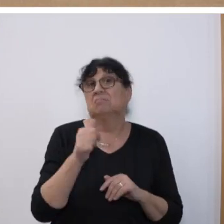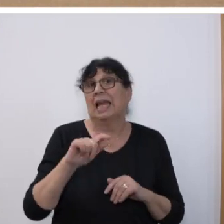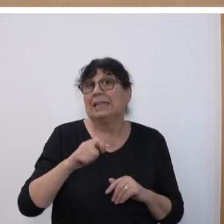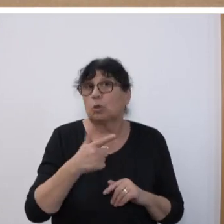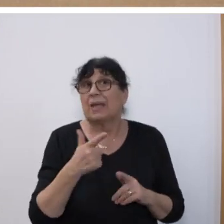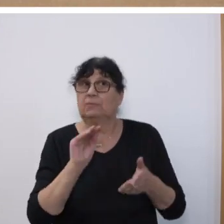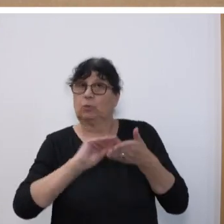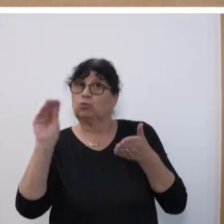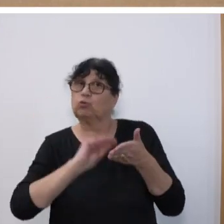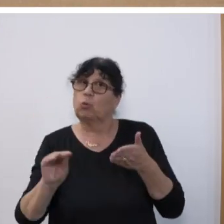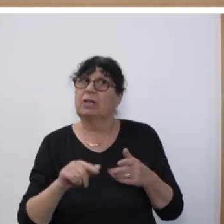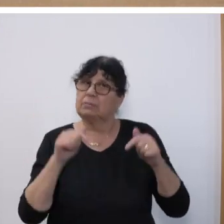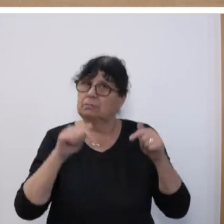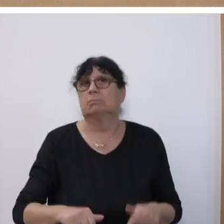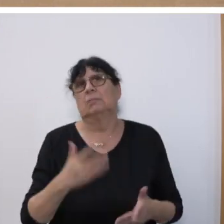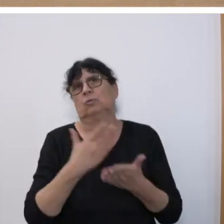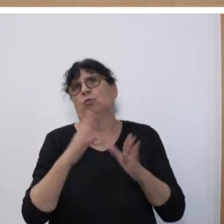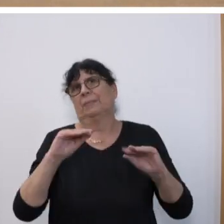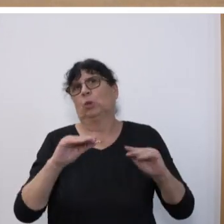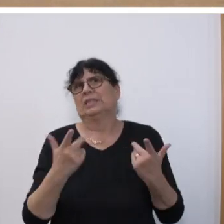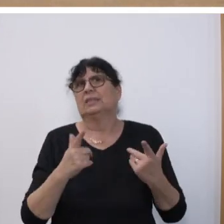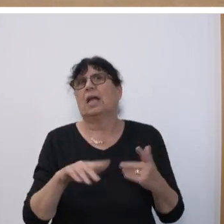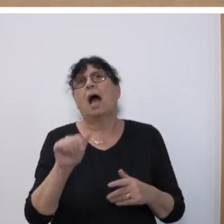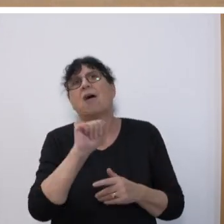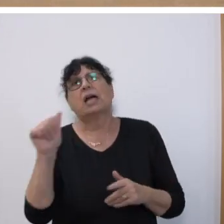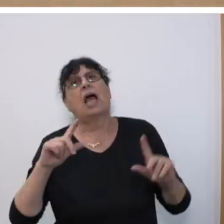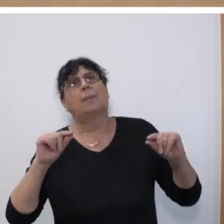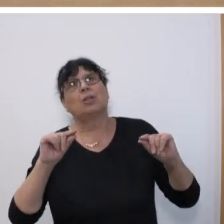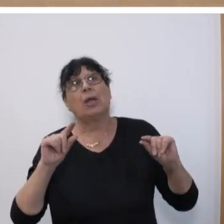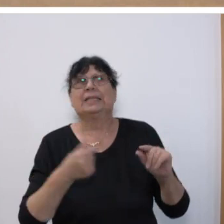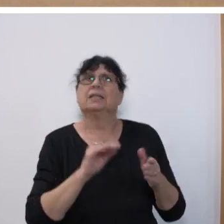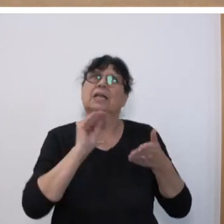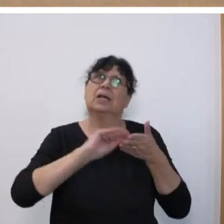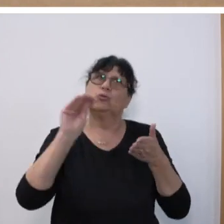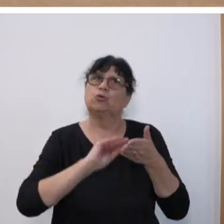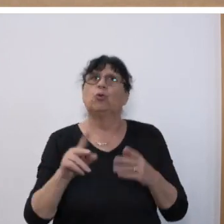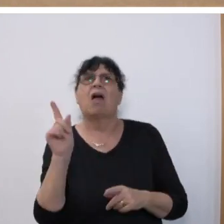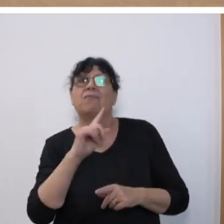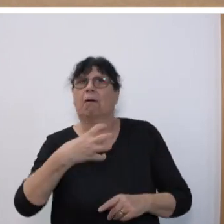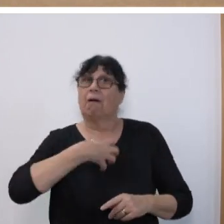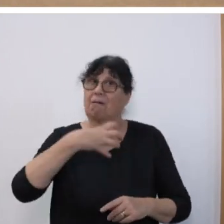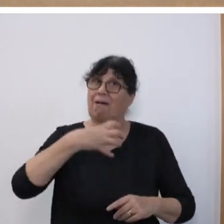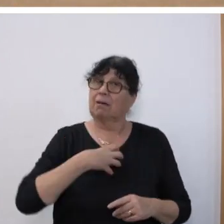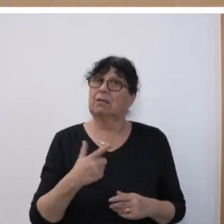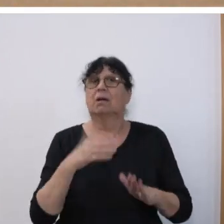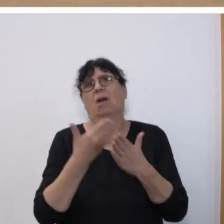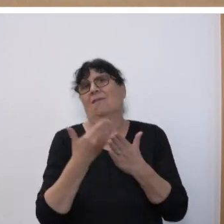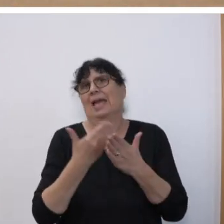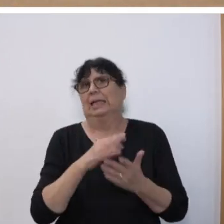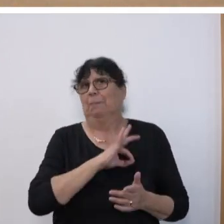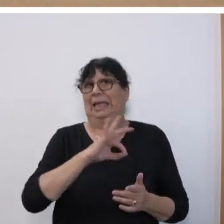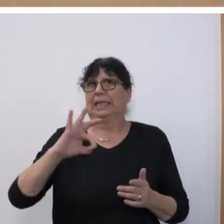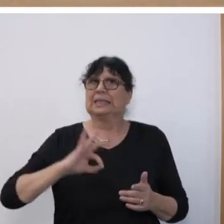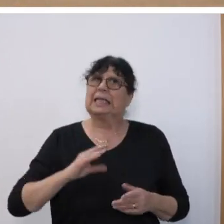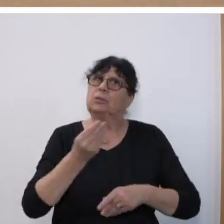inzwischen eingesetzt wird. Avatare bedeutet, dass Schülerinnen und Schüler, die krank sind, aufgrund einer medizinischen